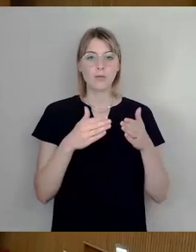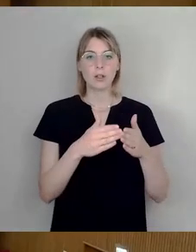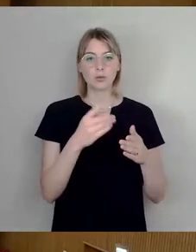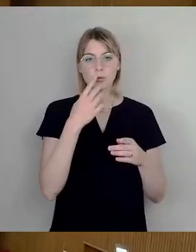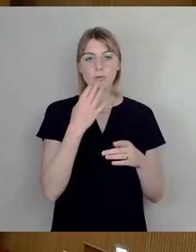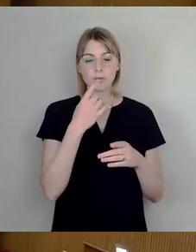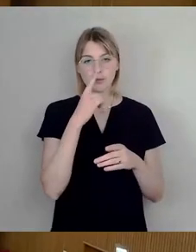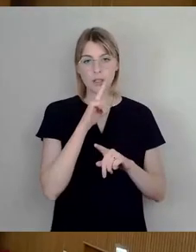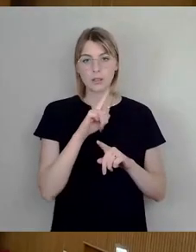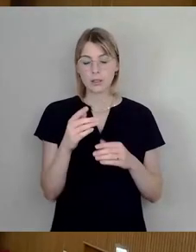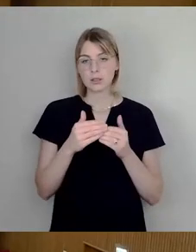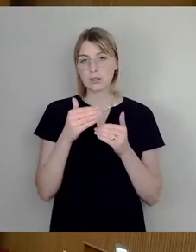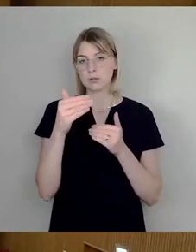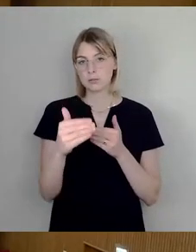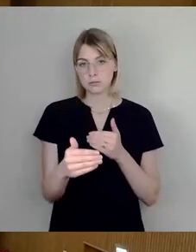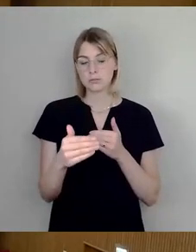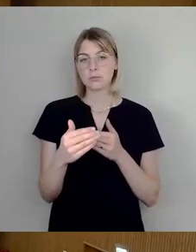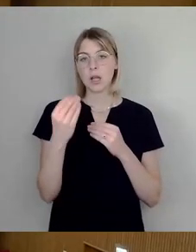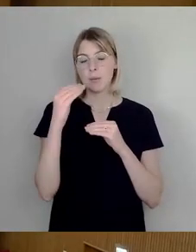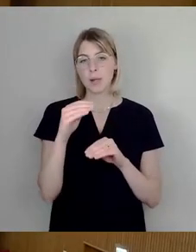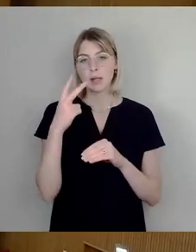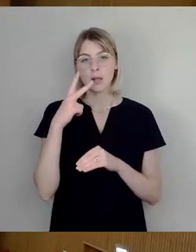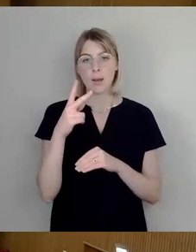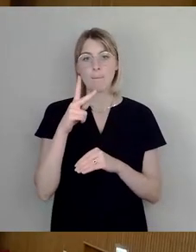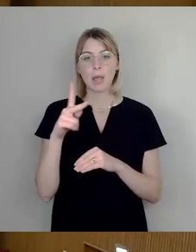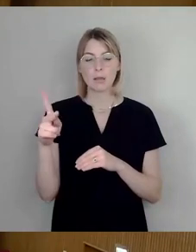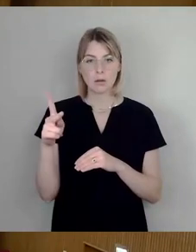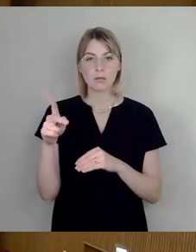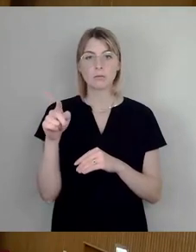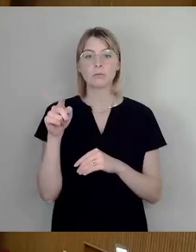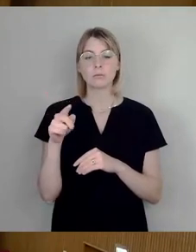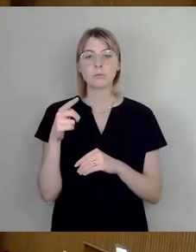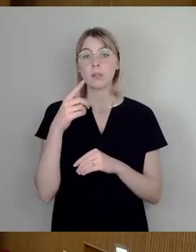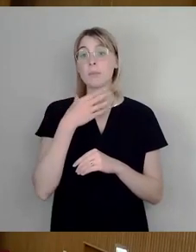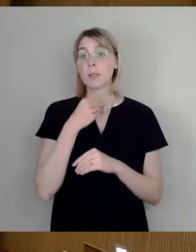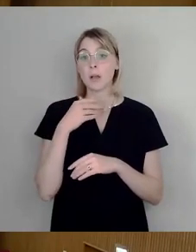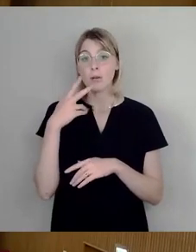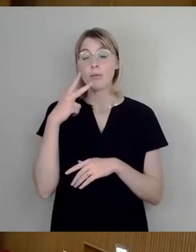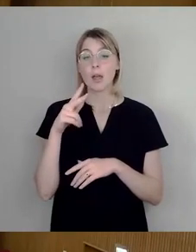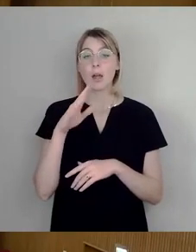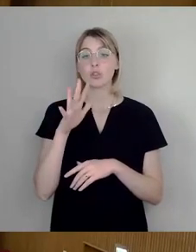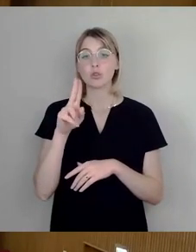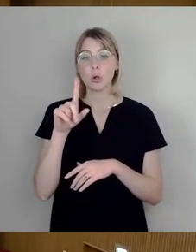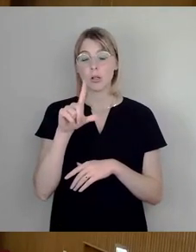weitermachen mit angemeldet Herrn Pinkert bei Bedarf Herrn Schulze und dann Thilo Kießling.